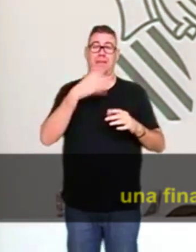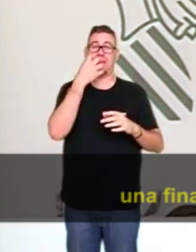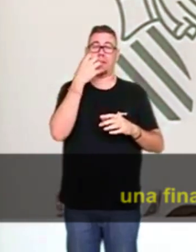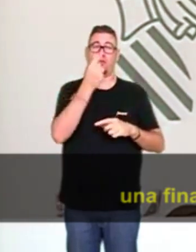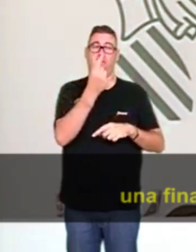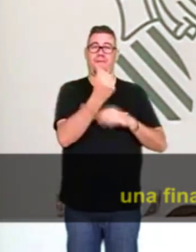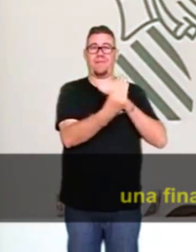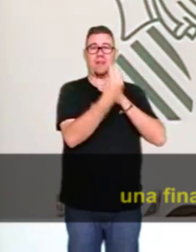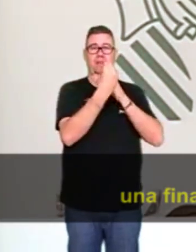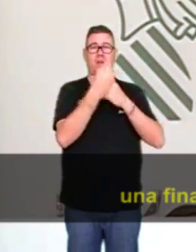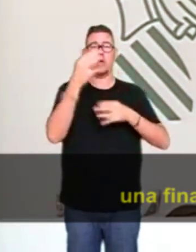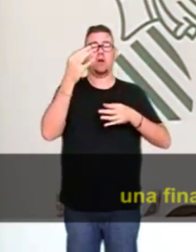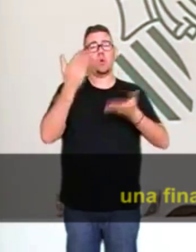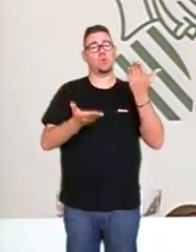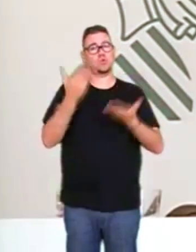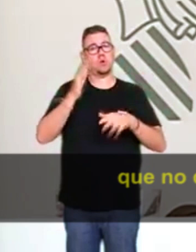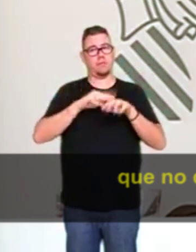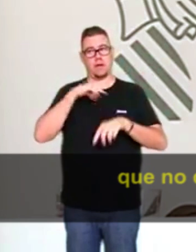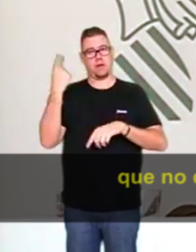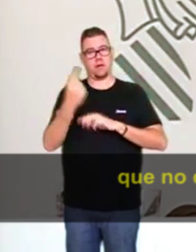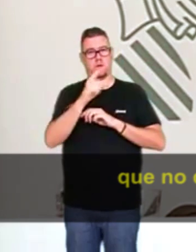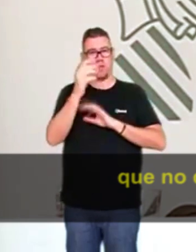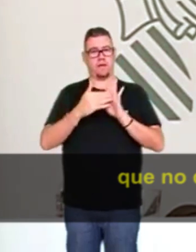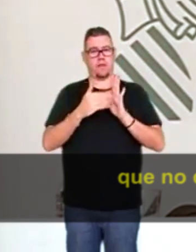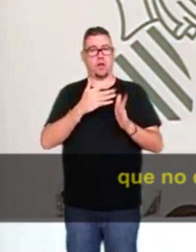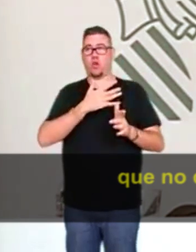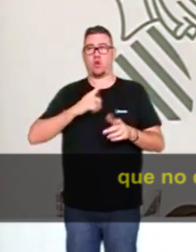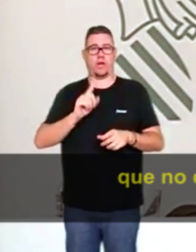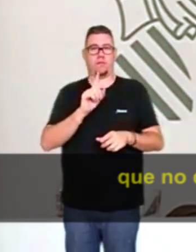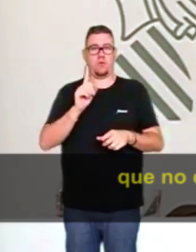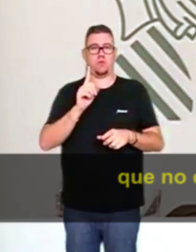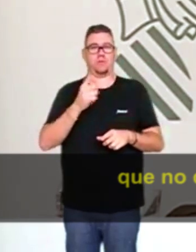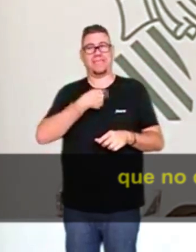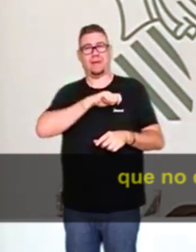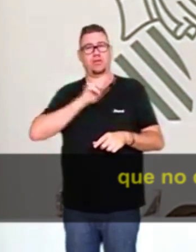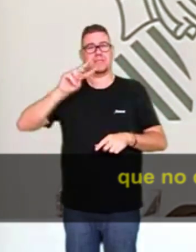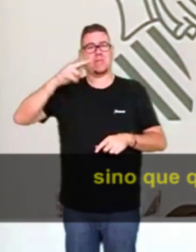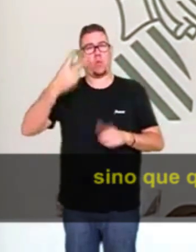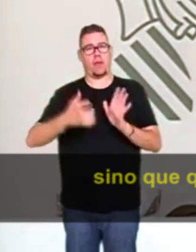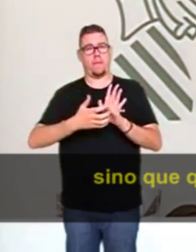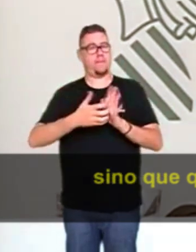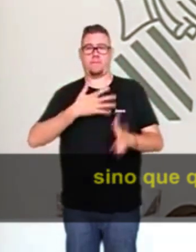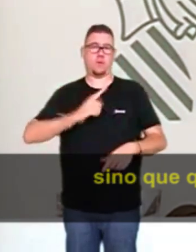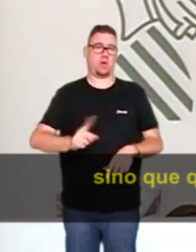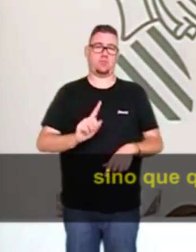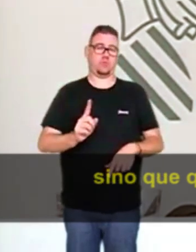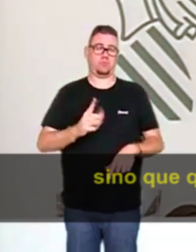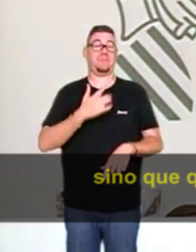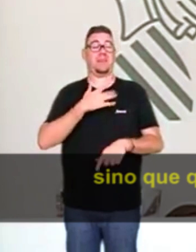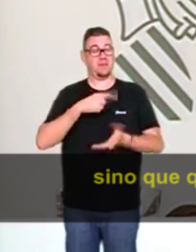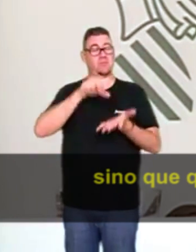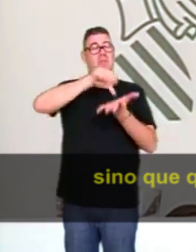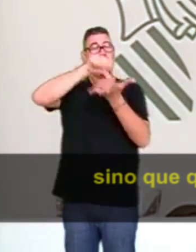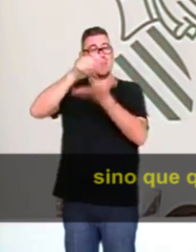finançament just per als valencians, que no volem ser ciutadans espanyols de segona, sinó que volem ser